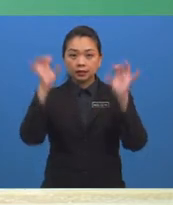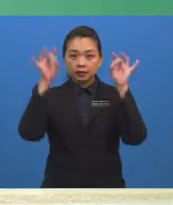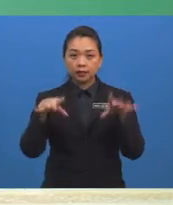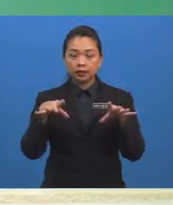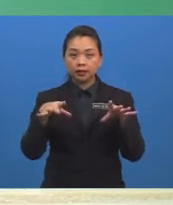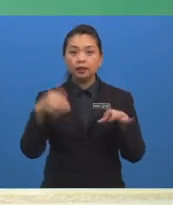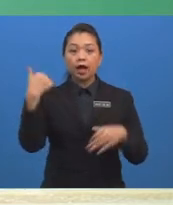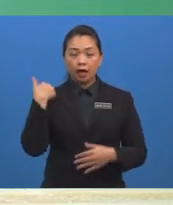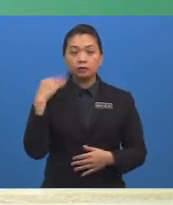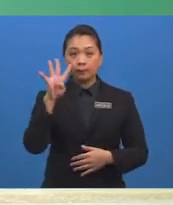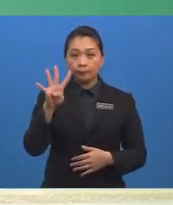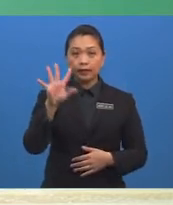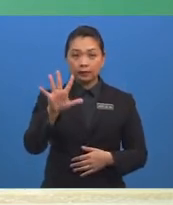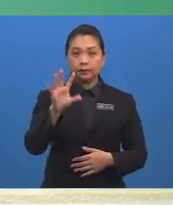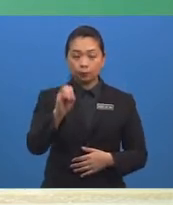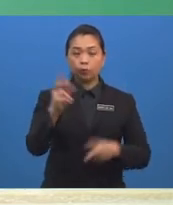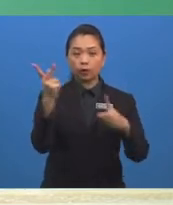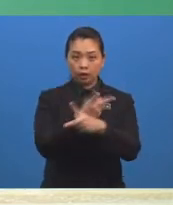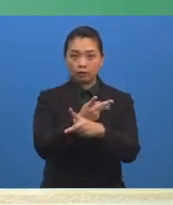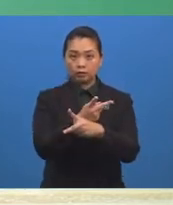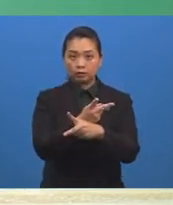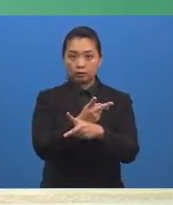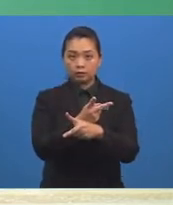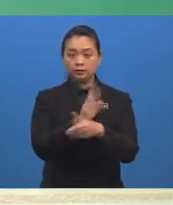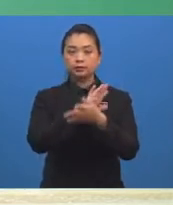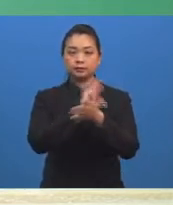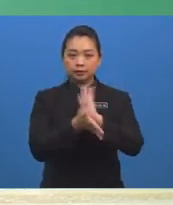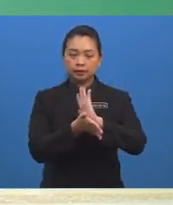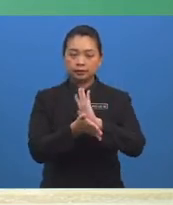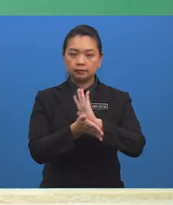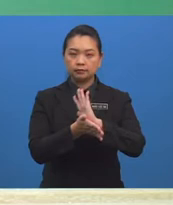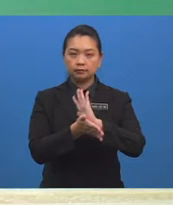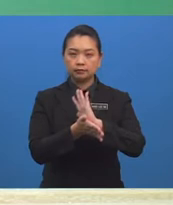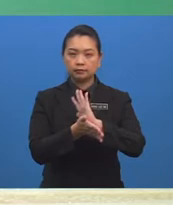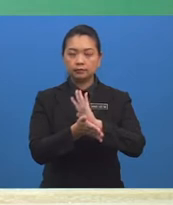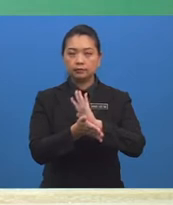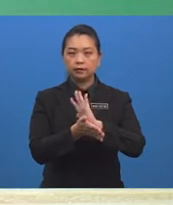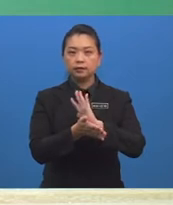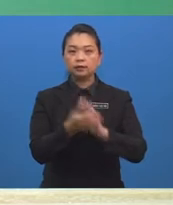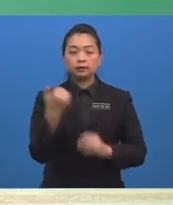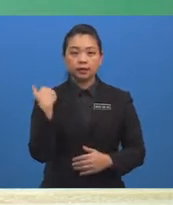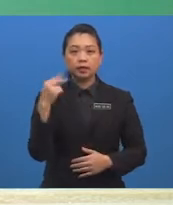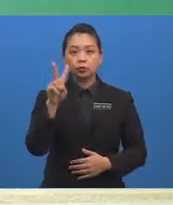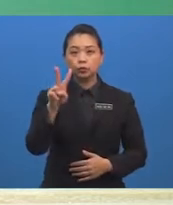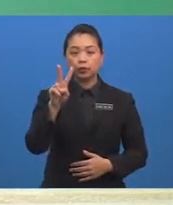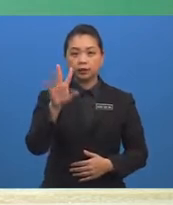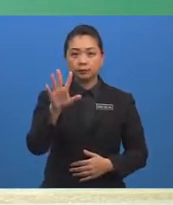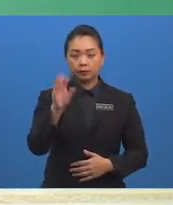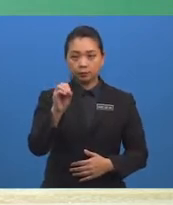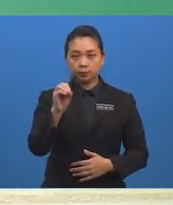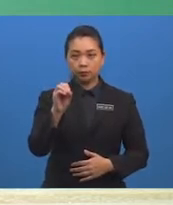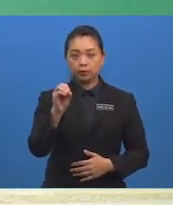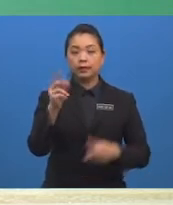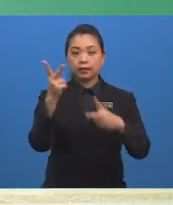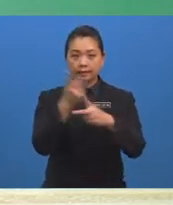ratus lima puluh kali Maka sebanyak dua ratus lima puluh kali sekurang-kurangnya Satu nombor kuasa